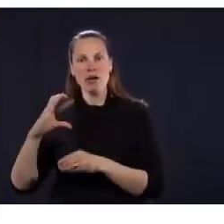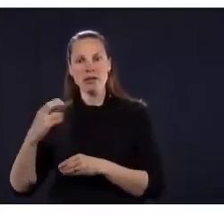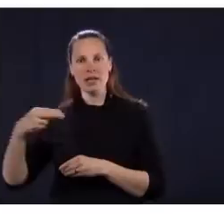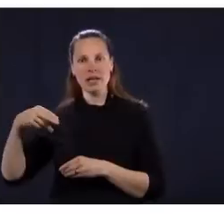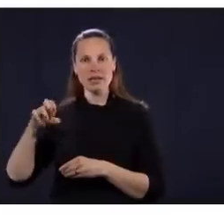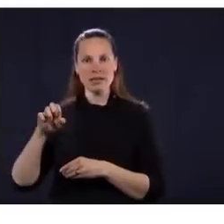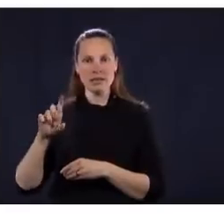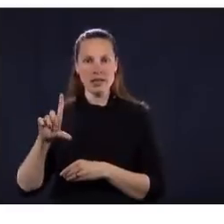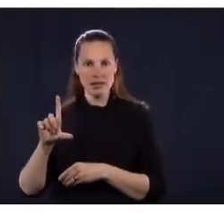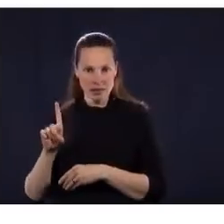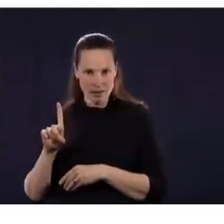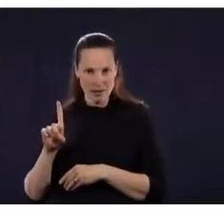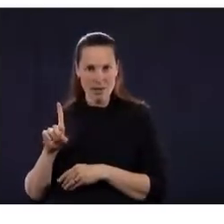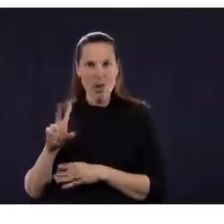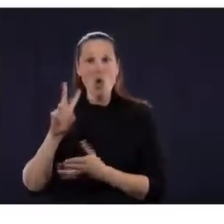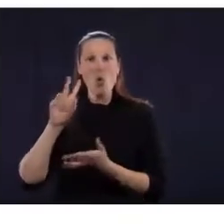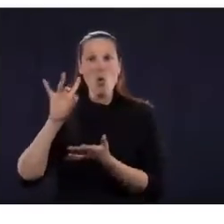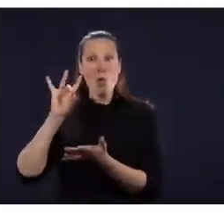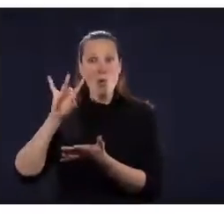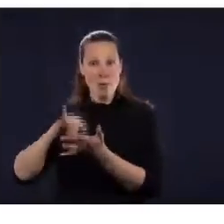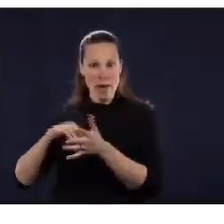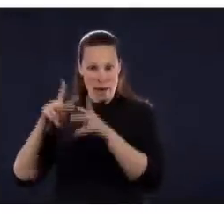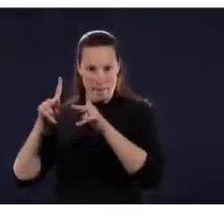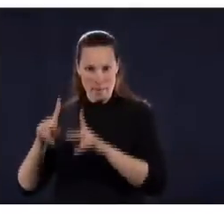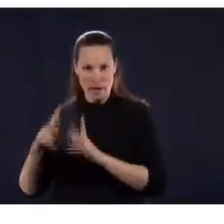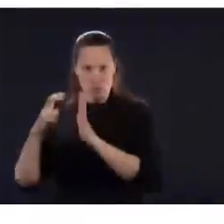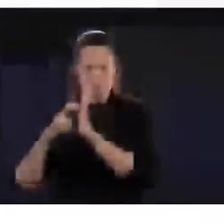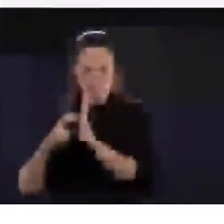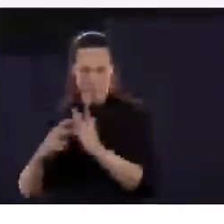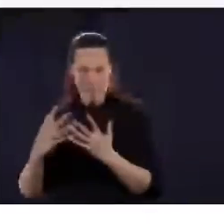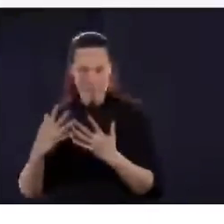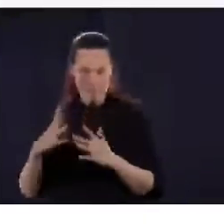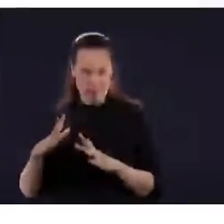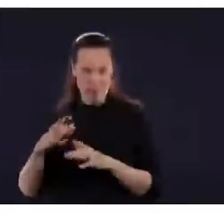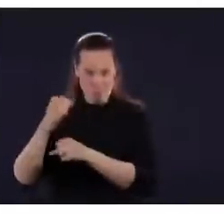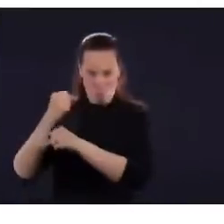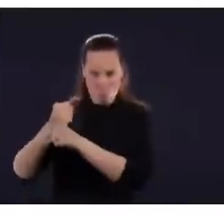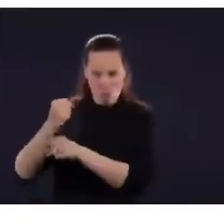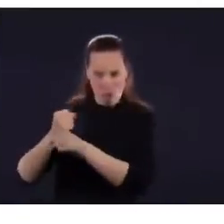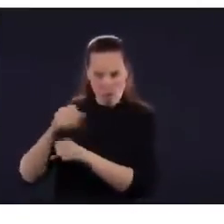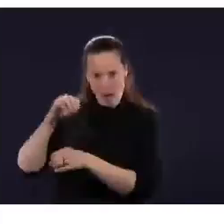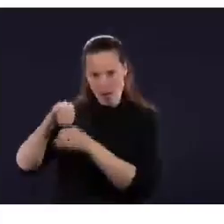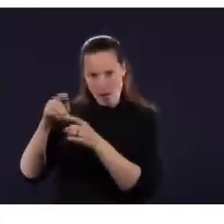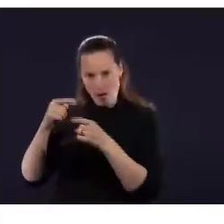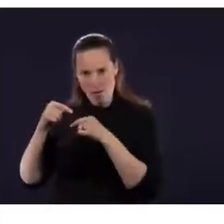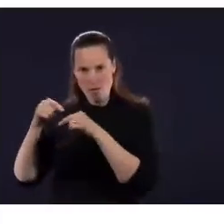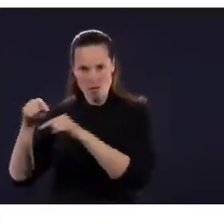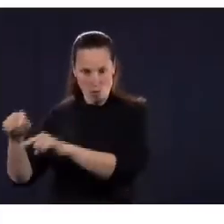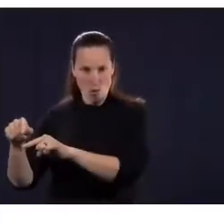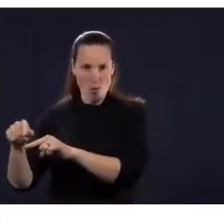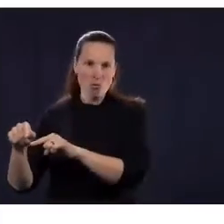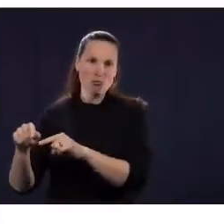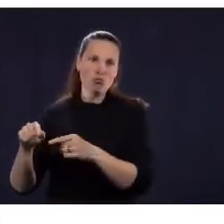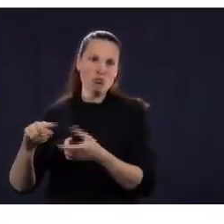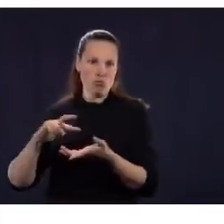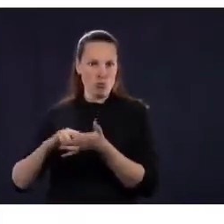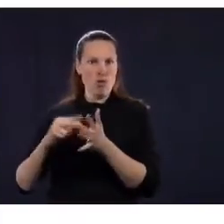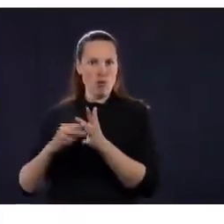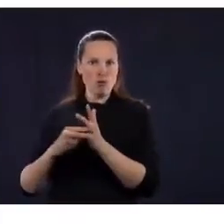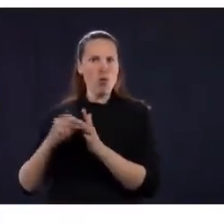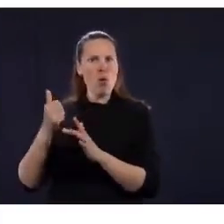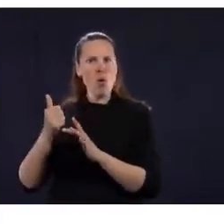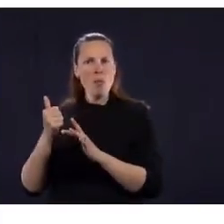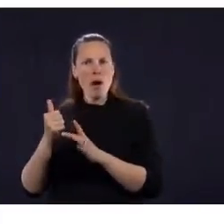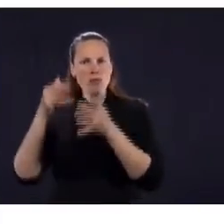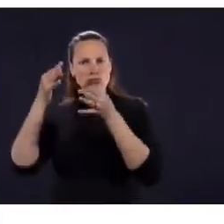remplacer quelques-uns pour quelques semaines. Donc, je fais encore un appel à tous ceux qui sont disponibles à